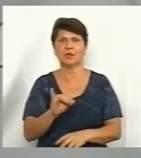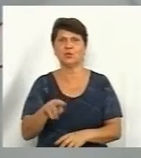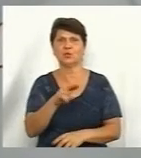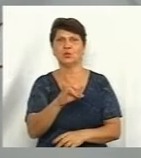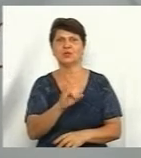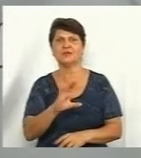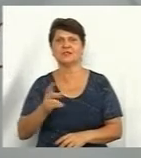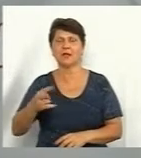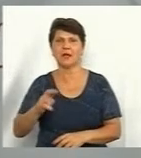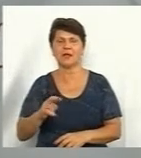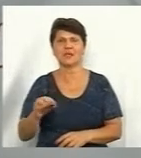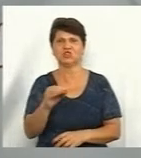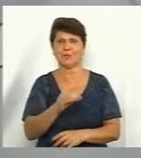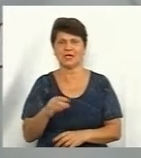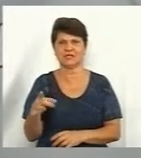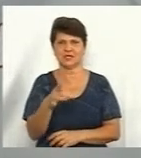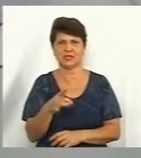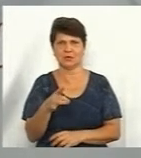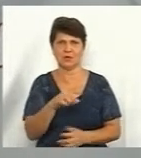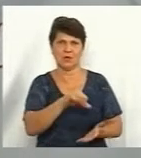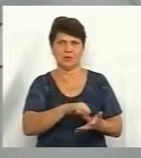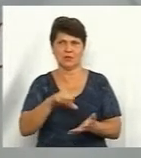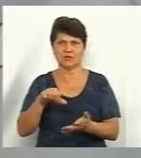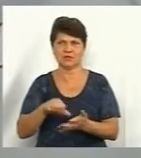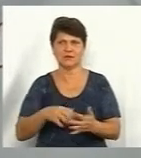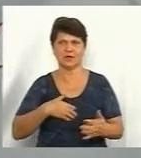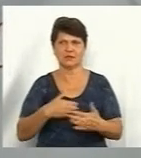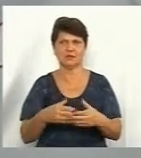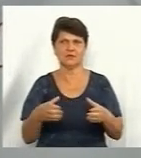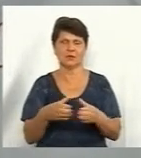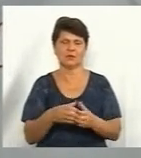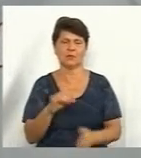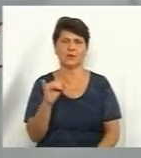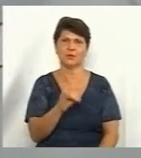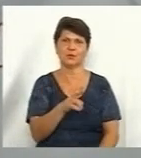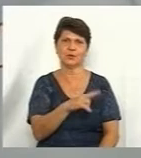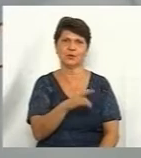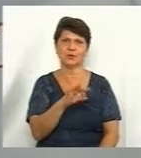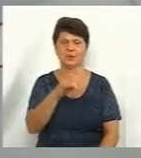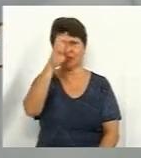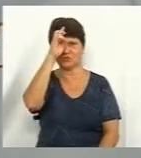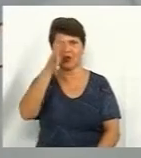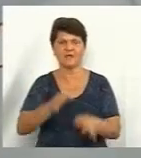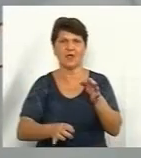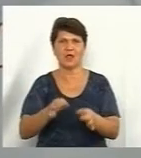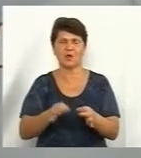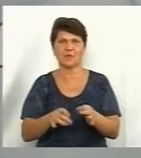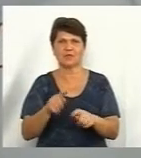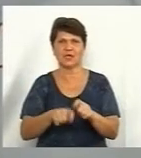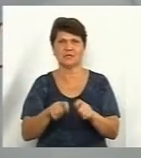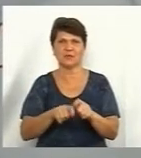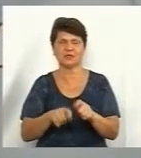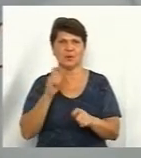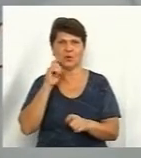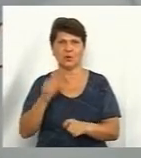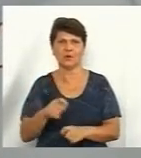Говоримо гості студії Андрій Войтюк, представник ініціативної групи, Юрій Добовий, начальник Державної екологічної інспекції України у Вінницькій